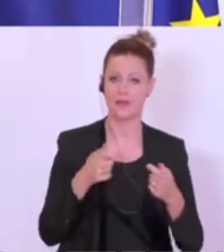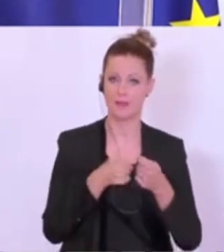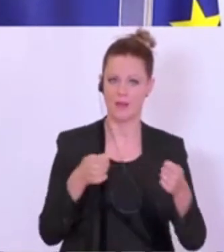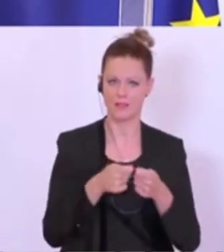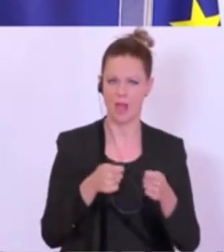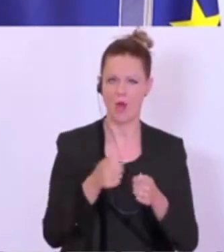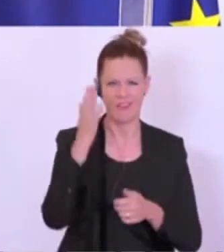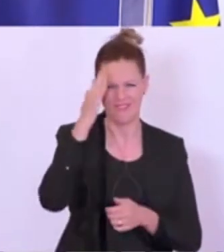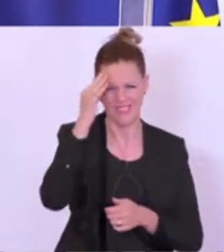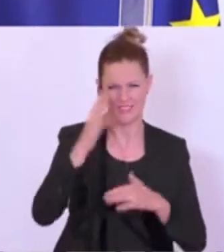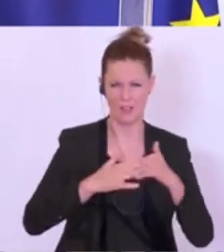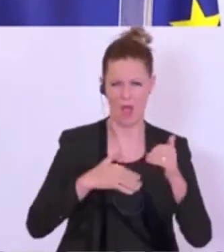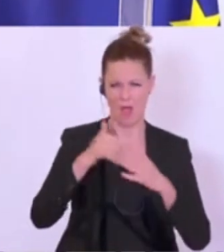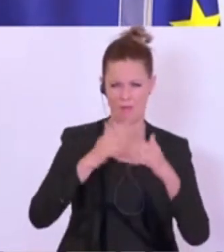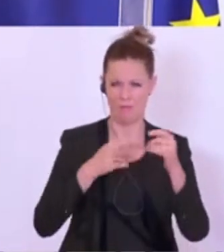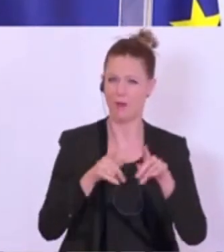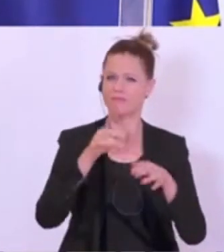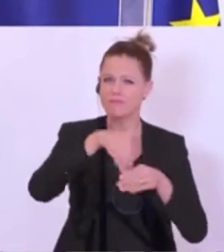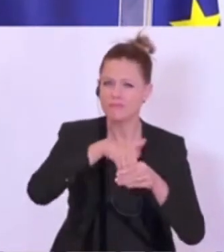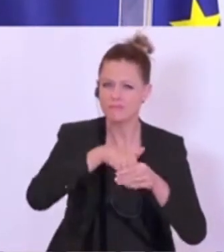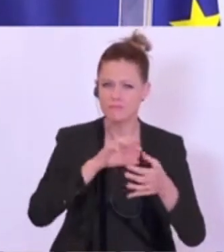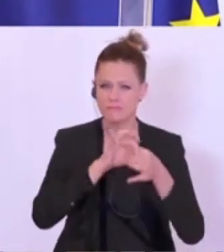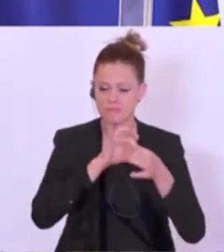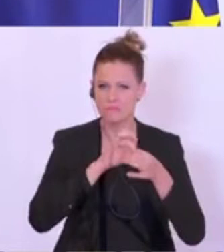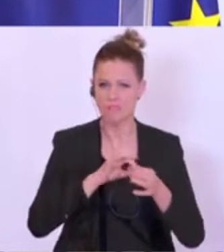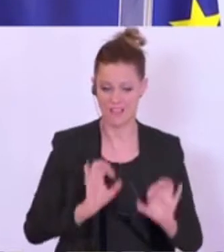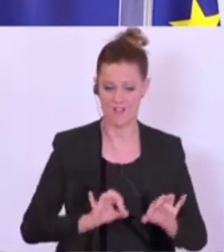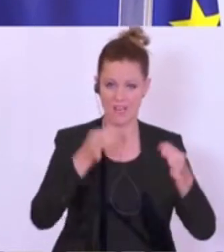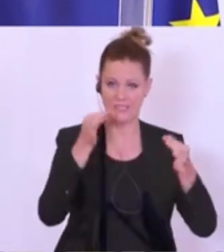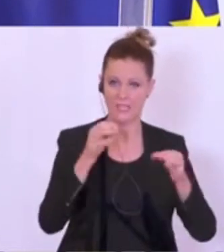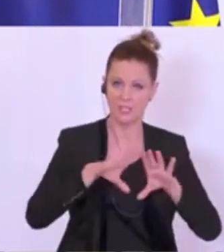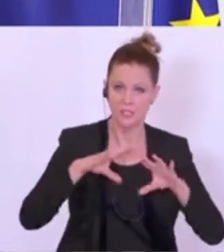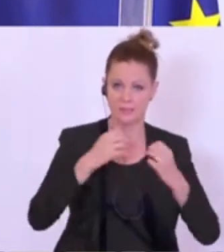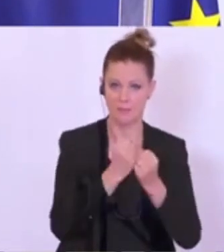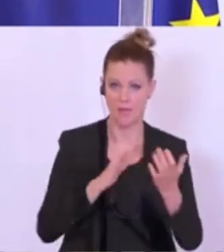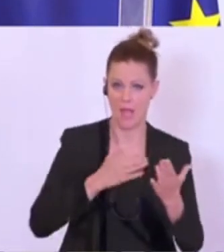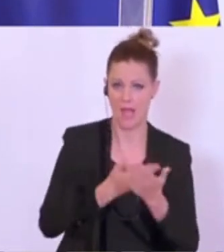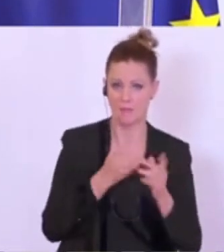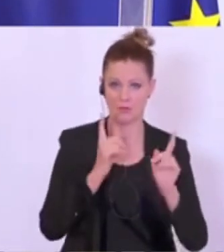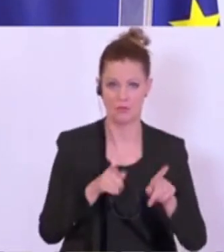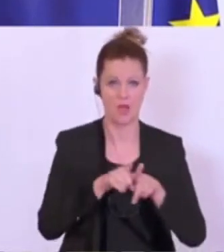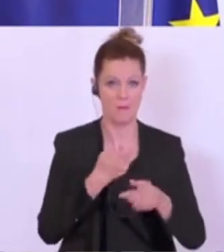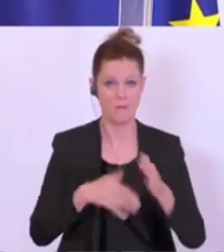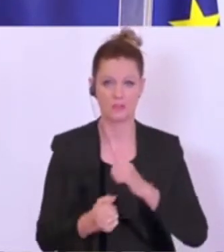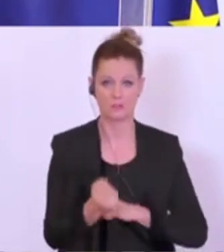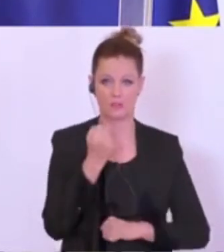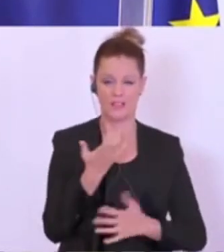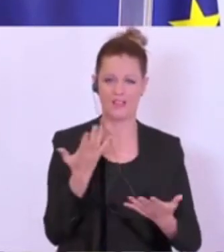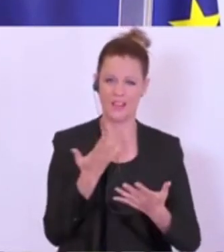und um die Vernetzung und zwar um maßgeschneiderte Qualifizierungsseminare und auch die verstärkte